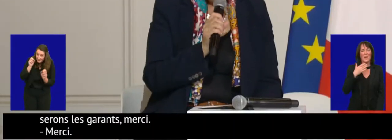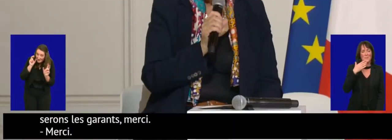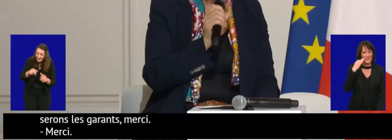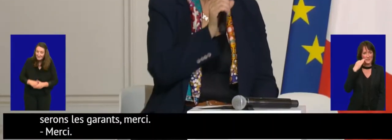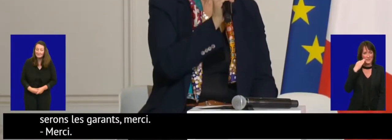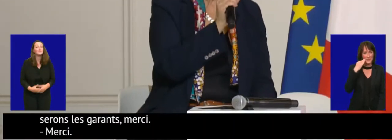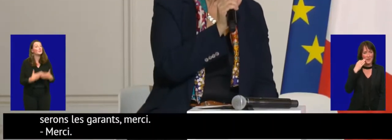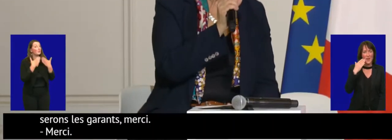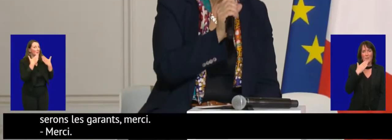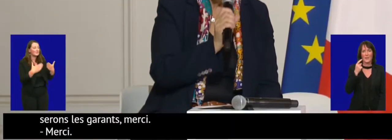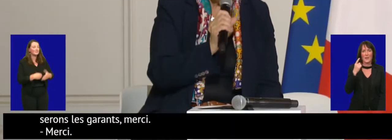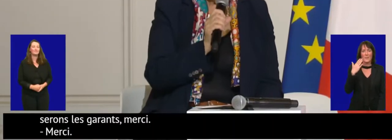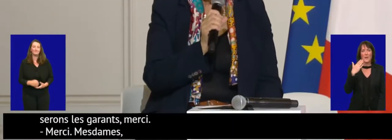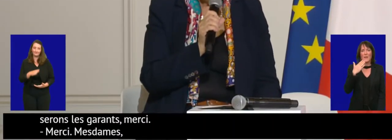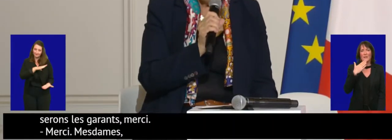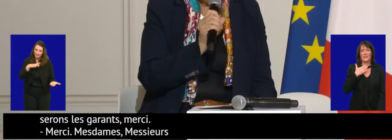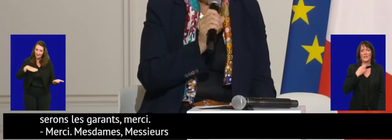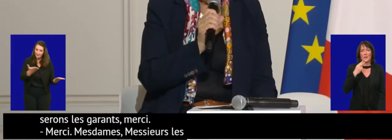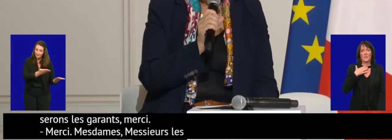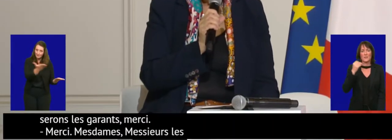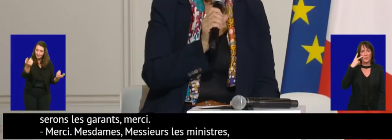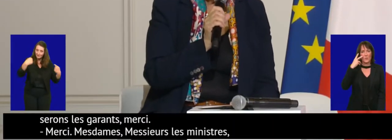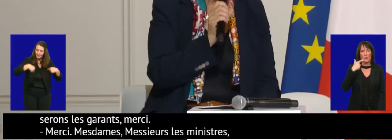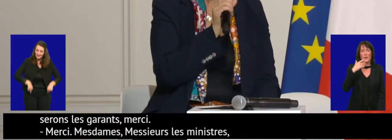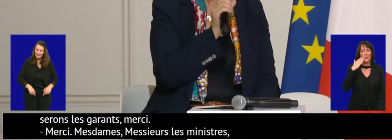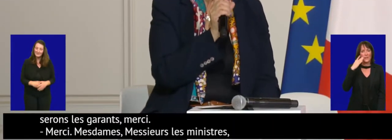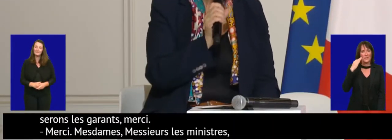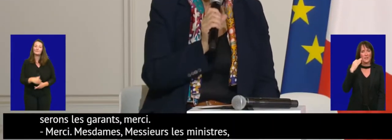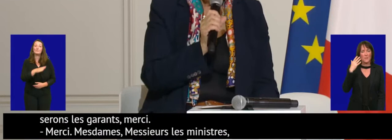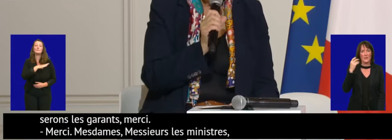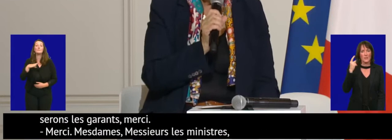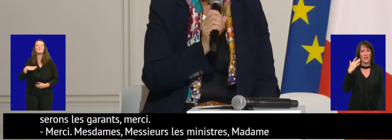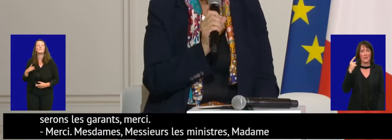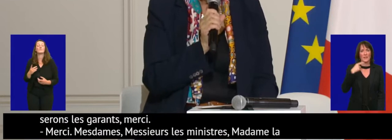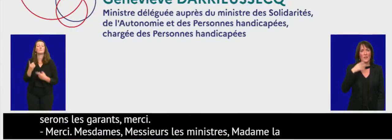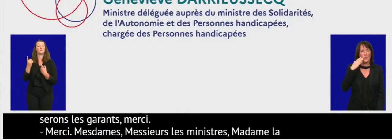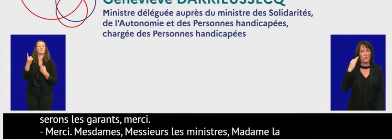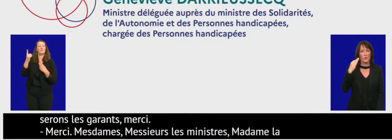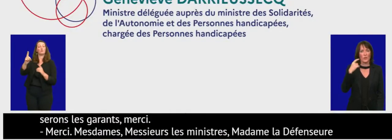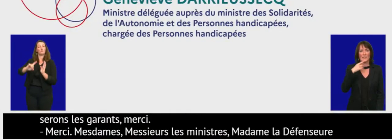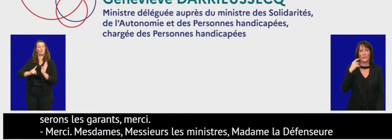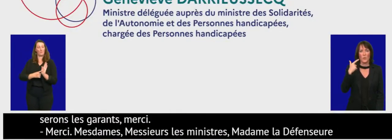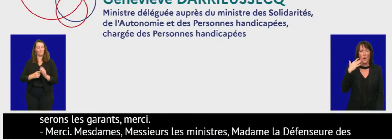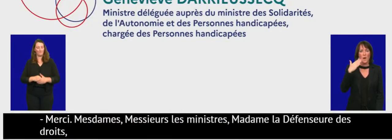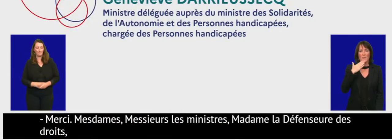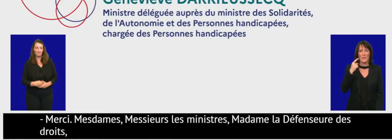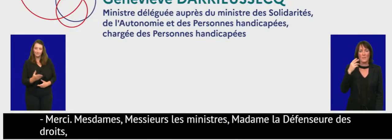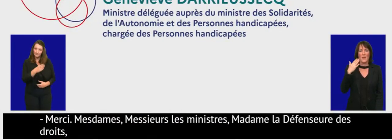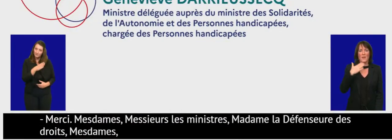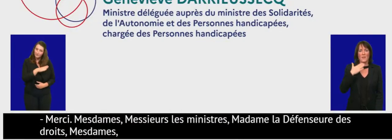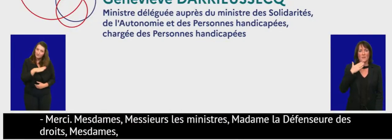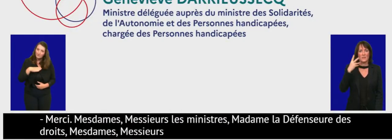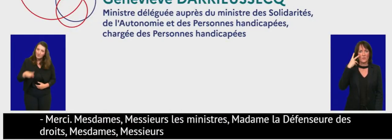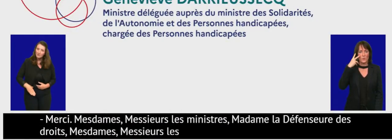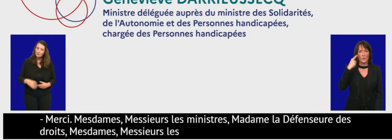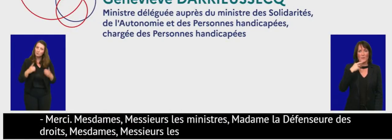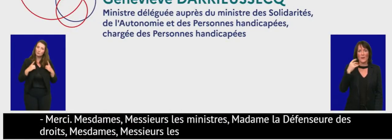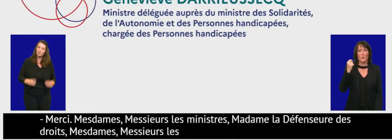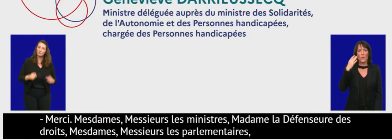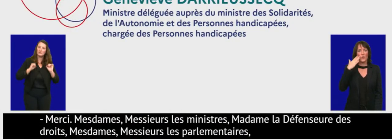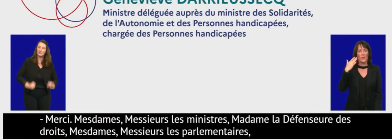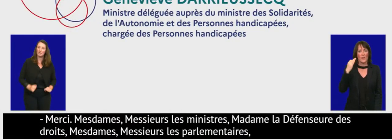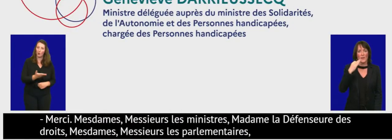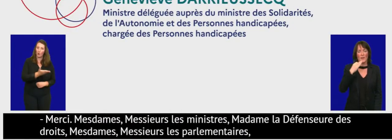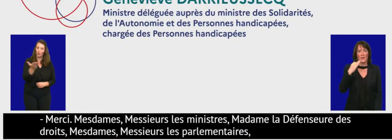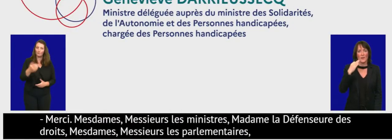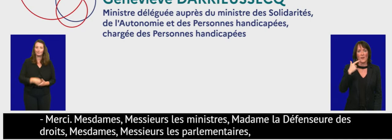Mesdames et messieurs les ministres, madame la défenseur des droits, mesdames et messieurs les parlementaires, mesdames